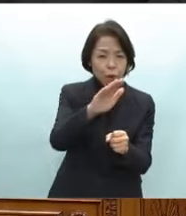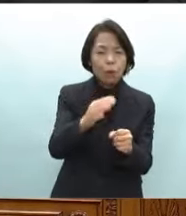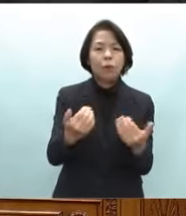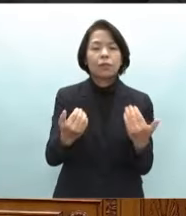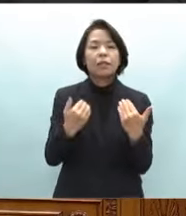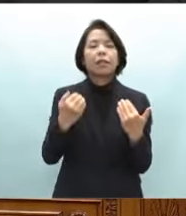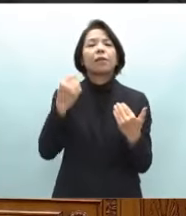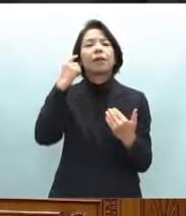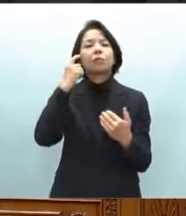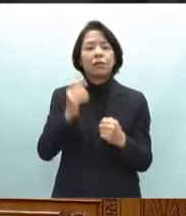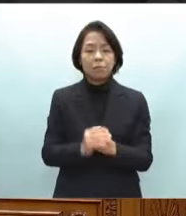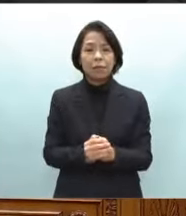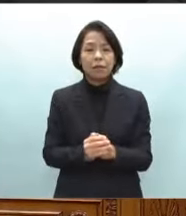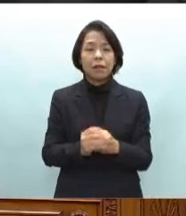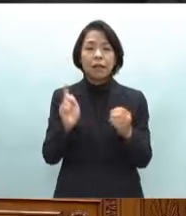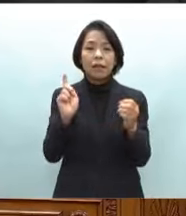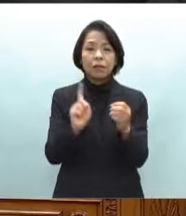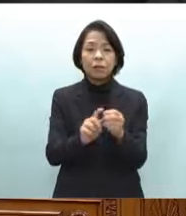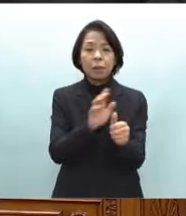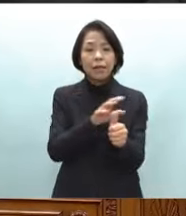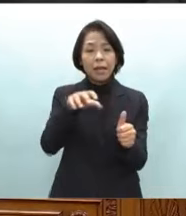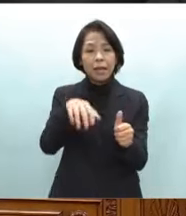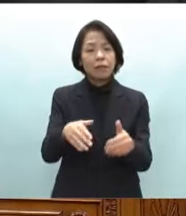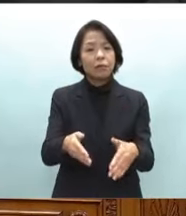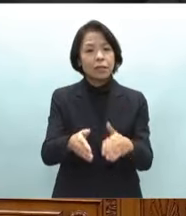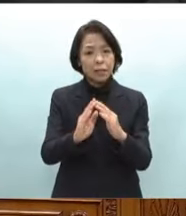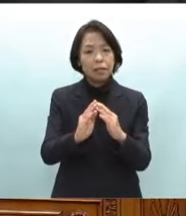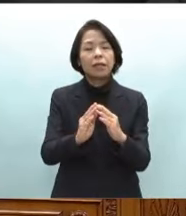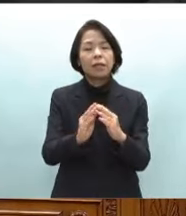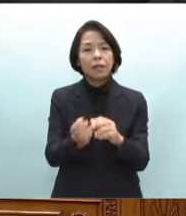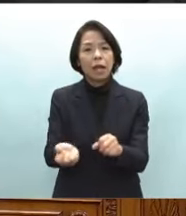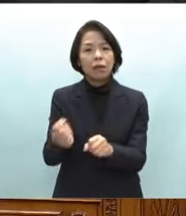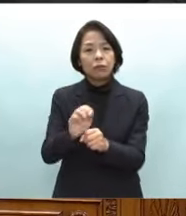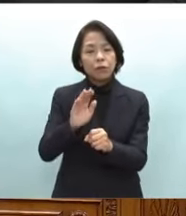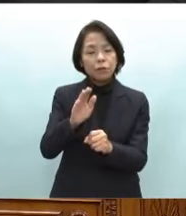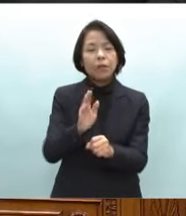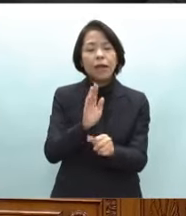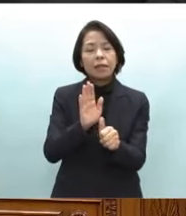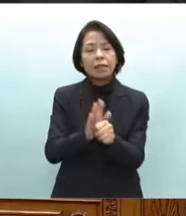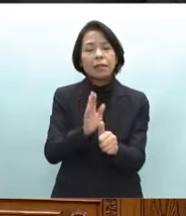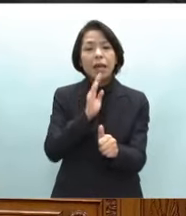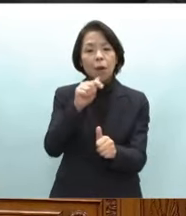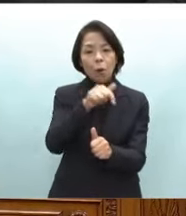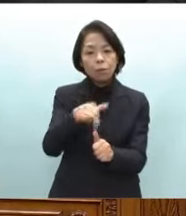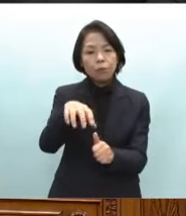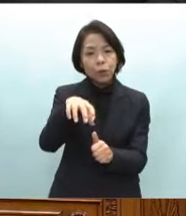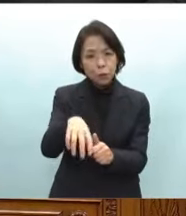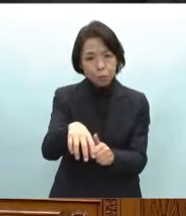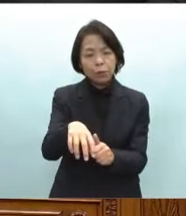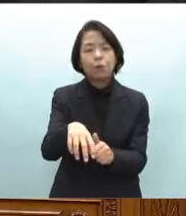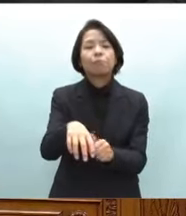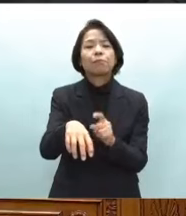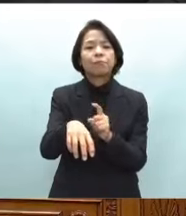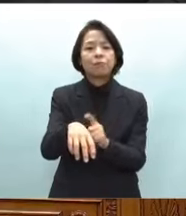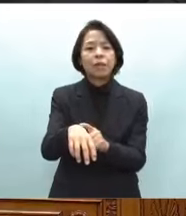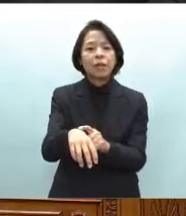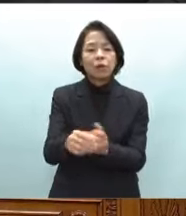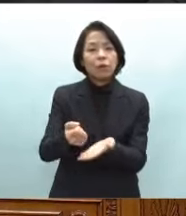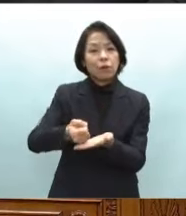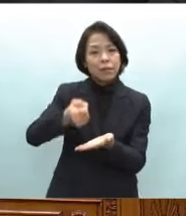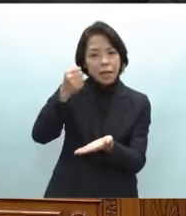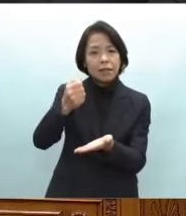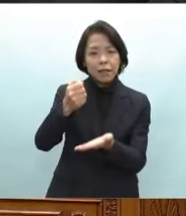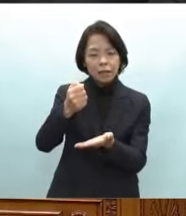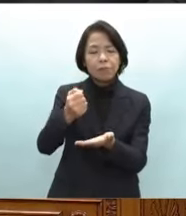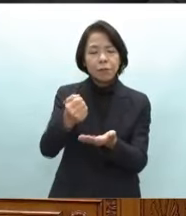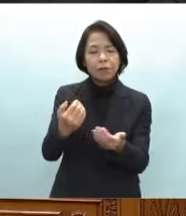それには内閣に設置された復旧復興支援本部の下復旧復興に係る財政需要に